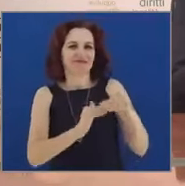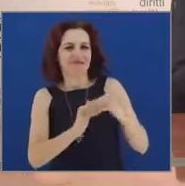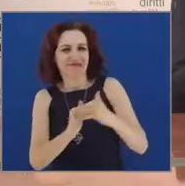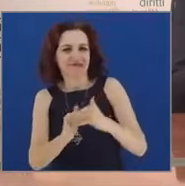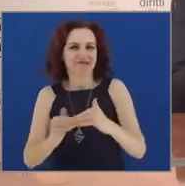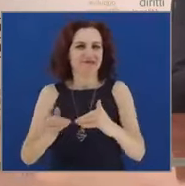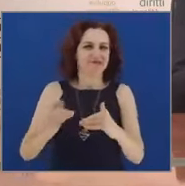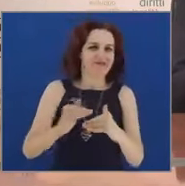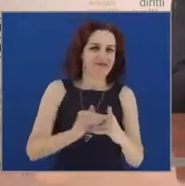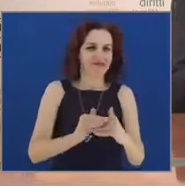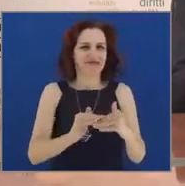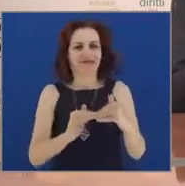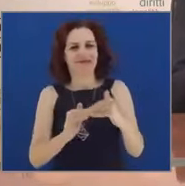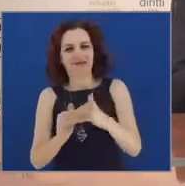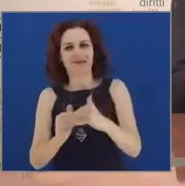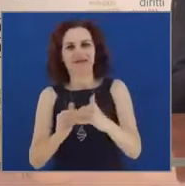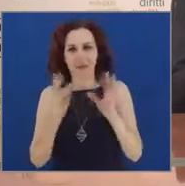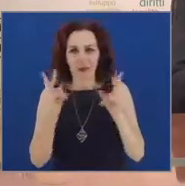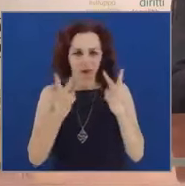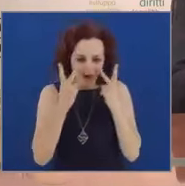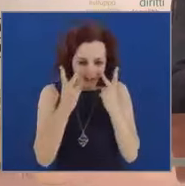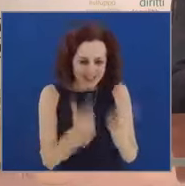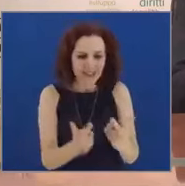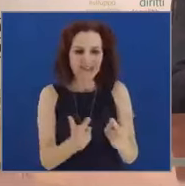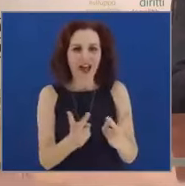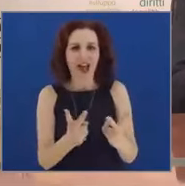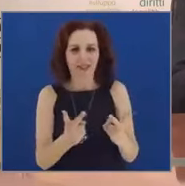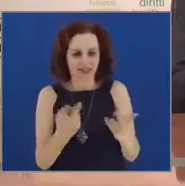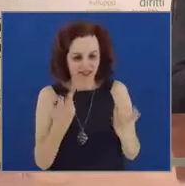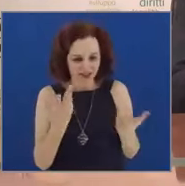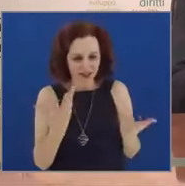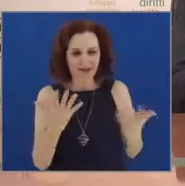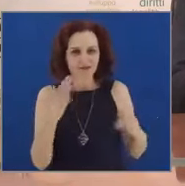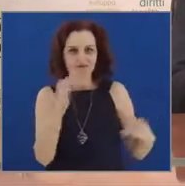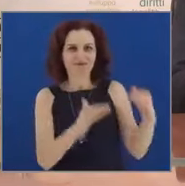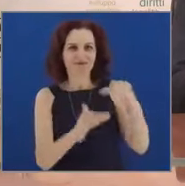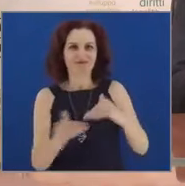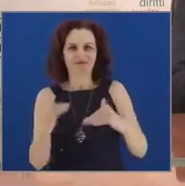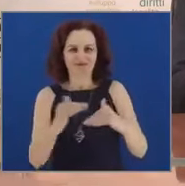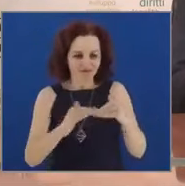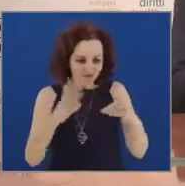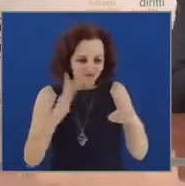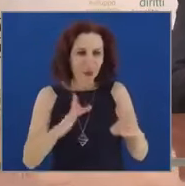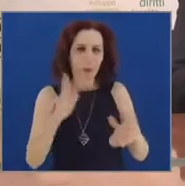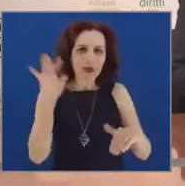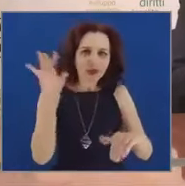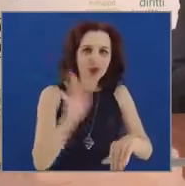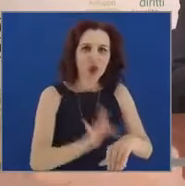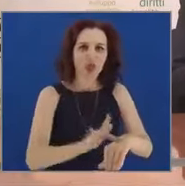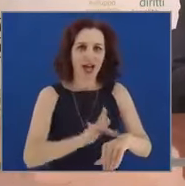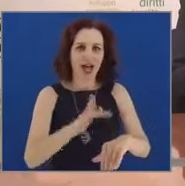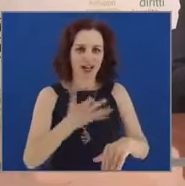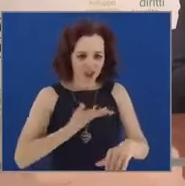fisico, visibile, che si possa toccare sul percorso delle opere che